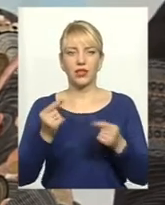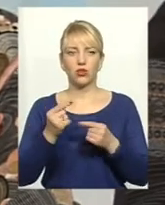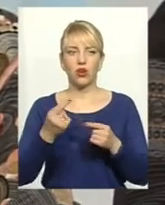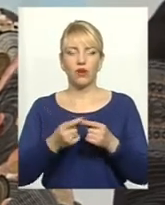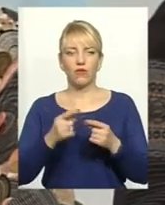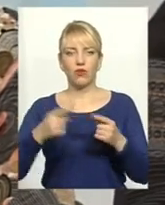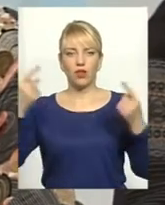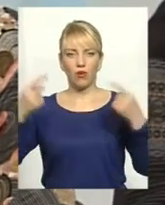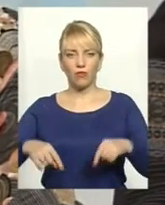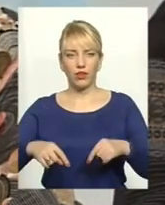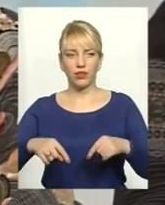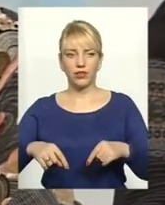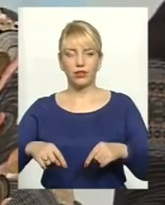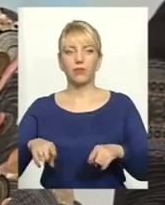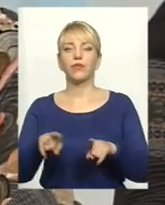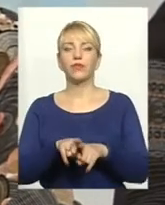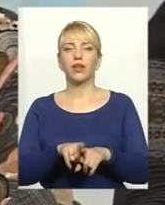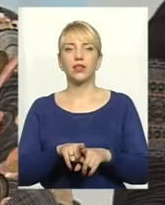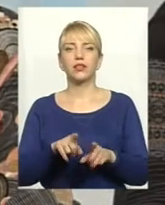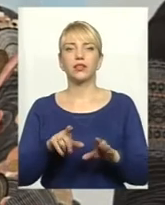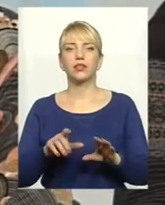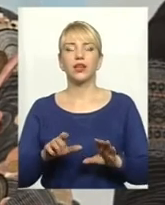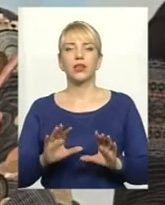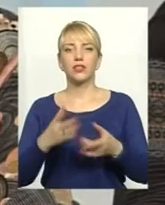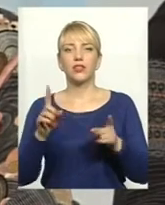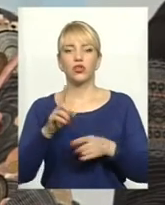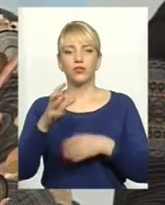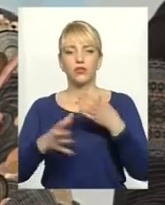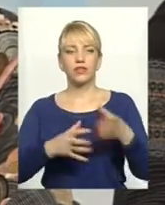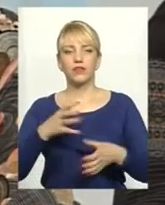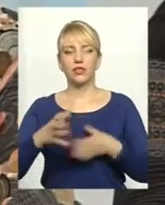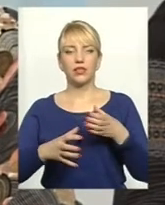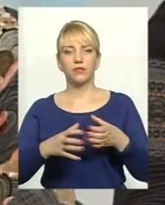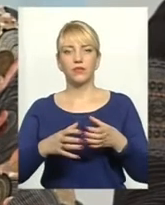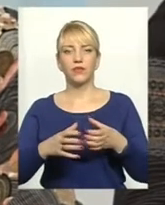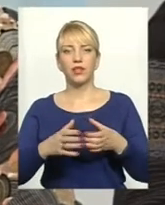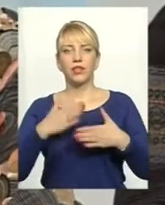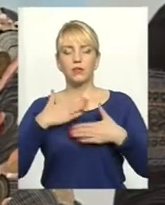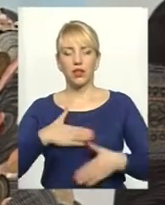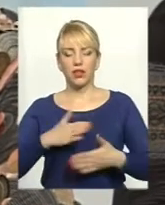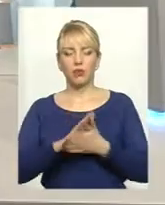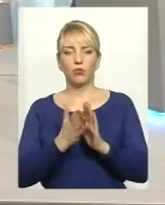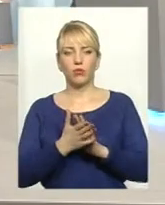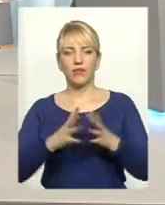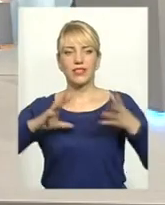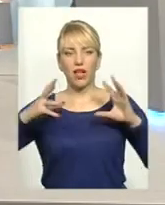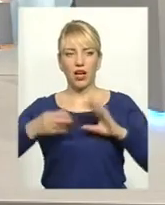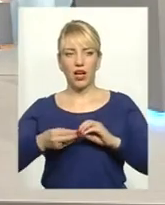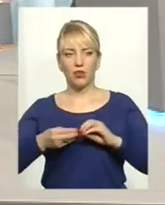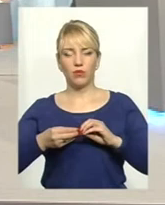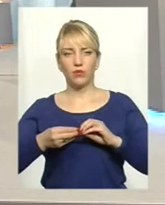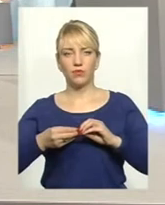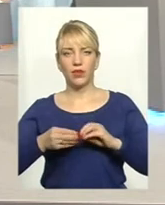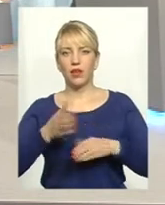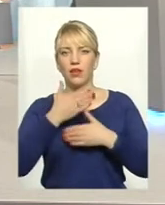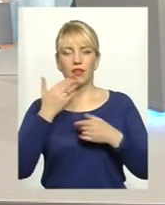обвалилися. Так стається, що в світі, скажімо, сприятливі умови, більш сприятливі умови,